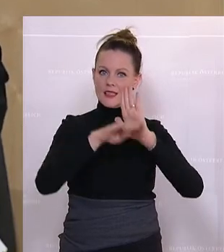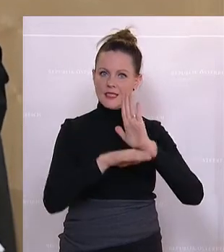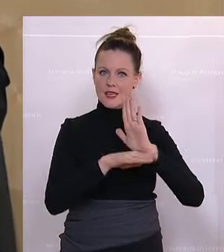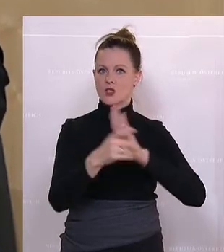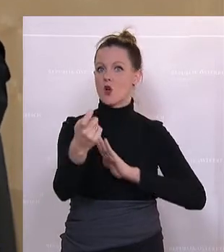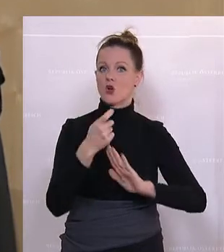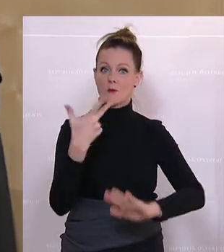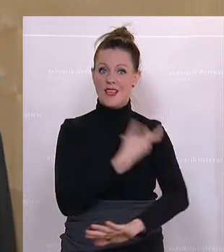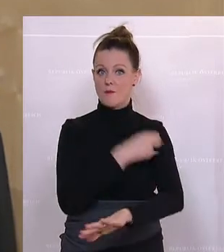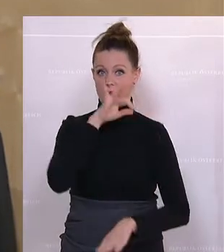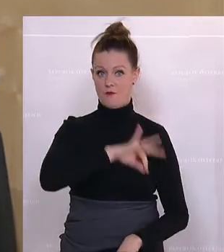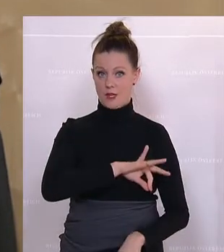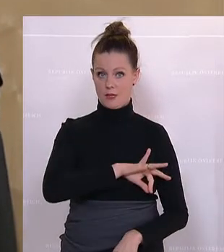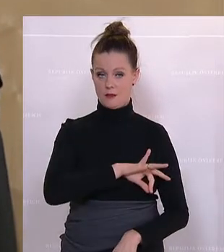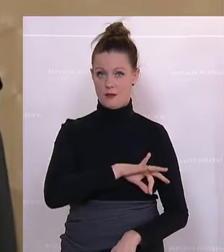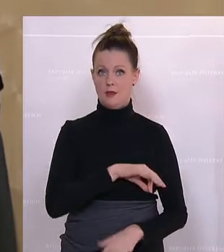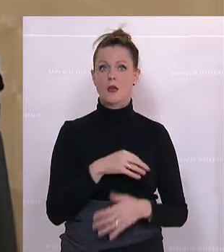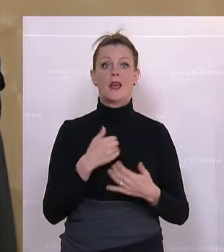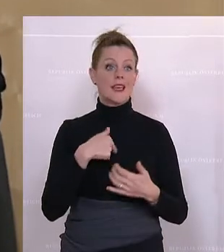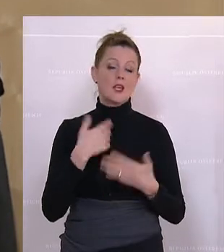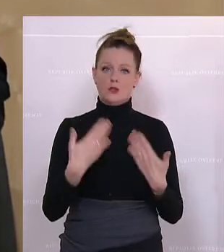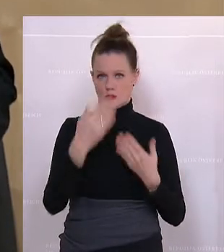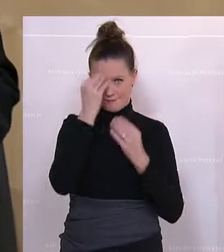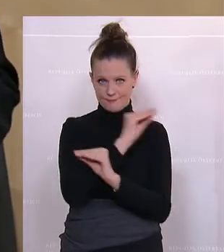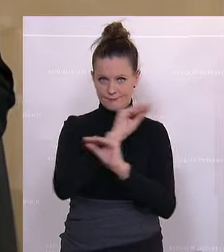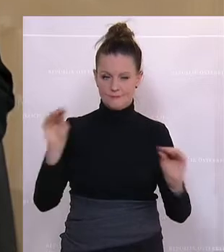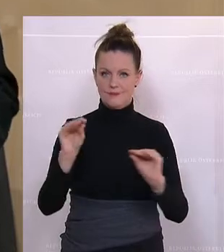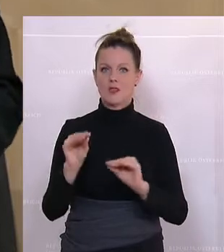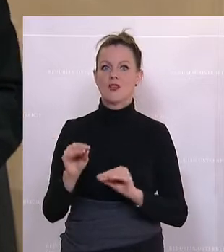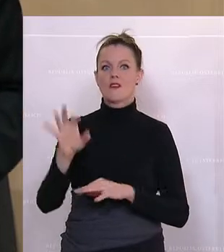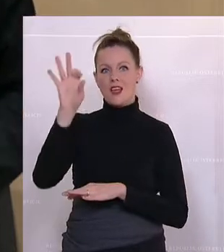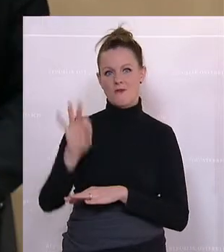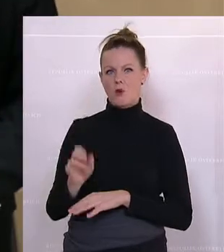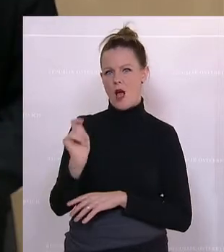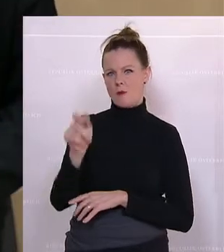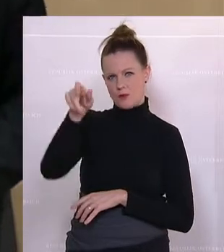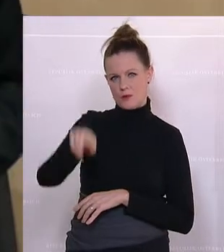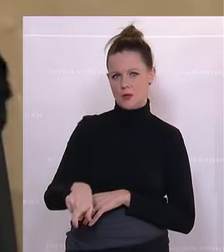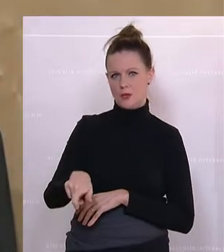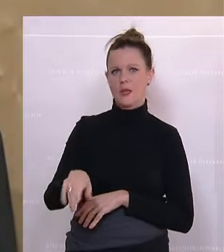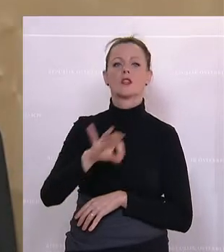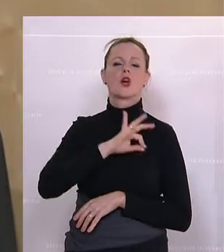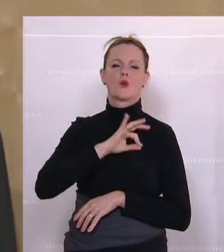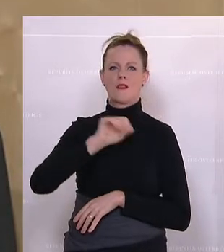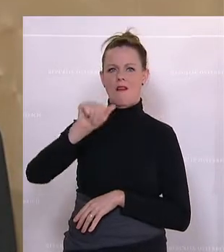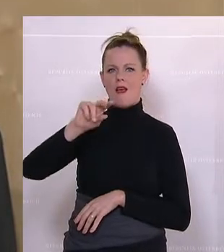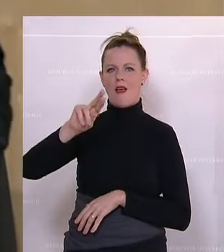einer Impfpflicht. Ich sage das deshalb, weil ein Abgeordneter der Freiheitlichen Partei, glaube, da ist der Kollege Angerer,